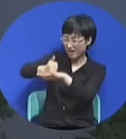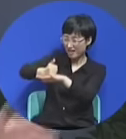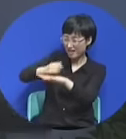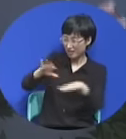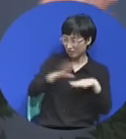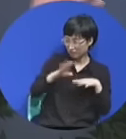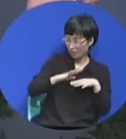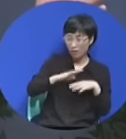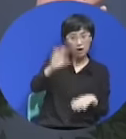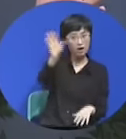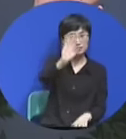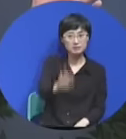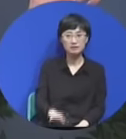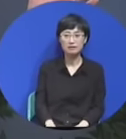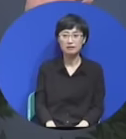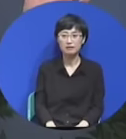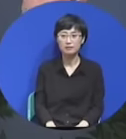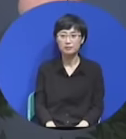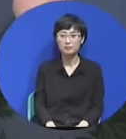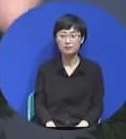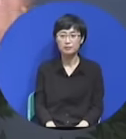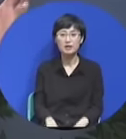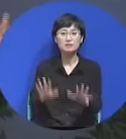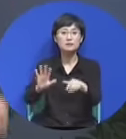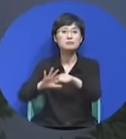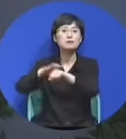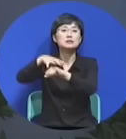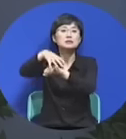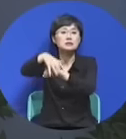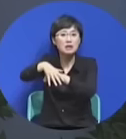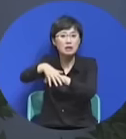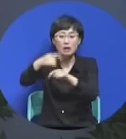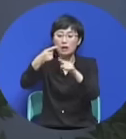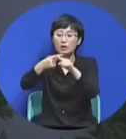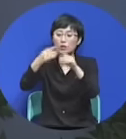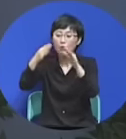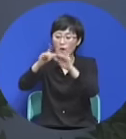지금요, 오늘날 전 세계의가 지금 무너지고 있는 겁니다.